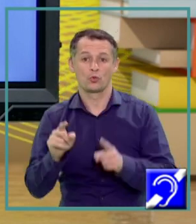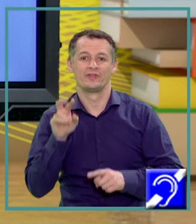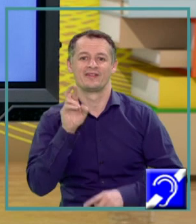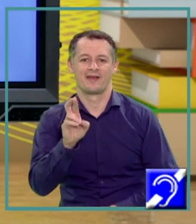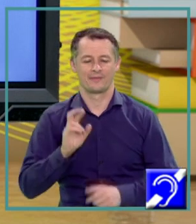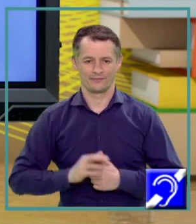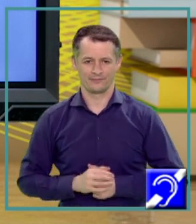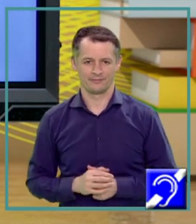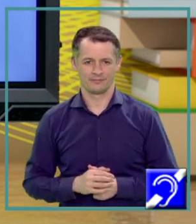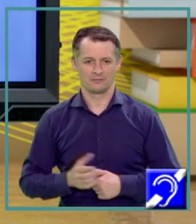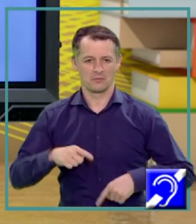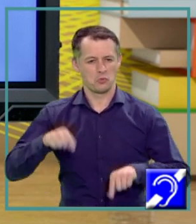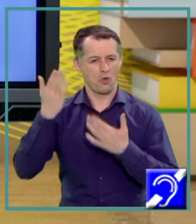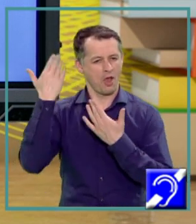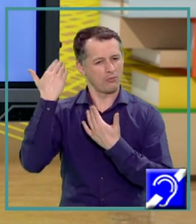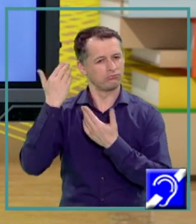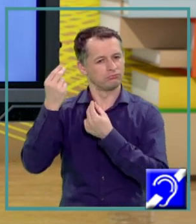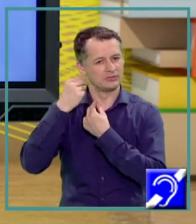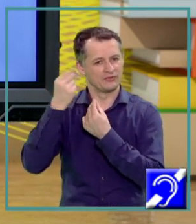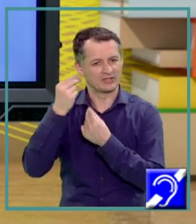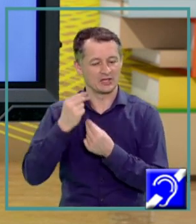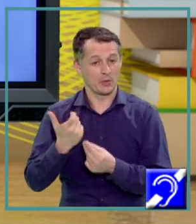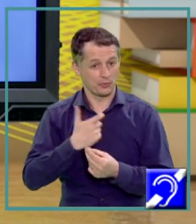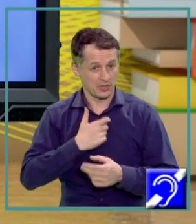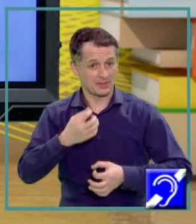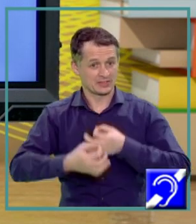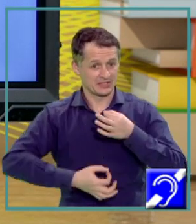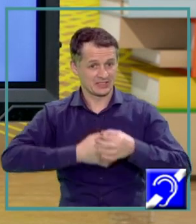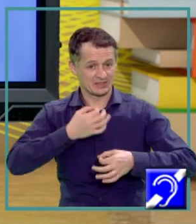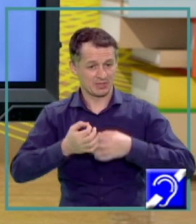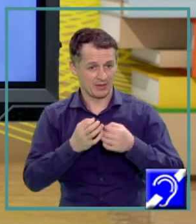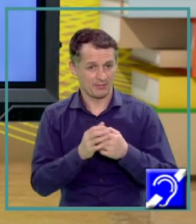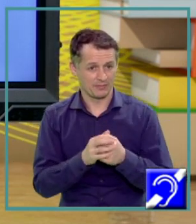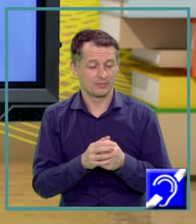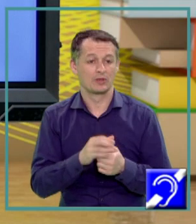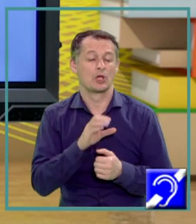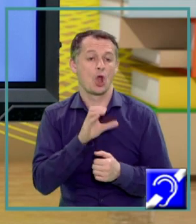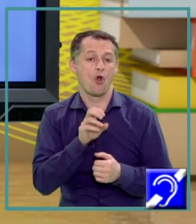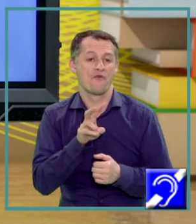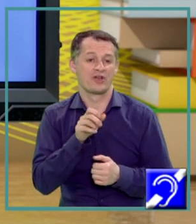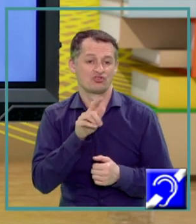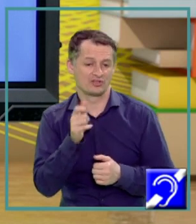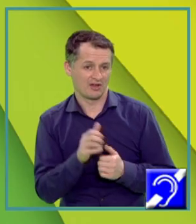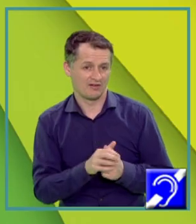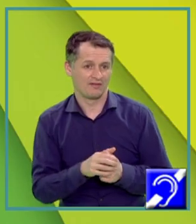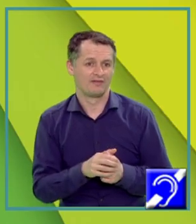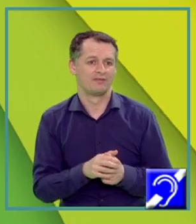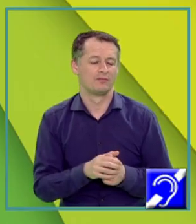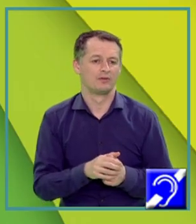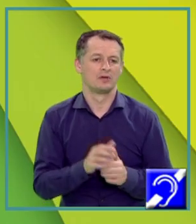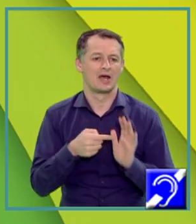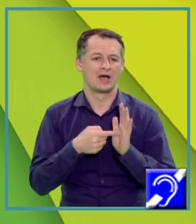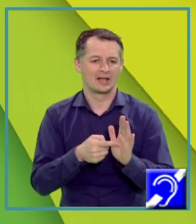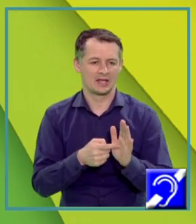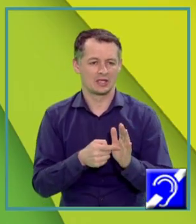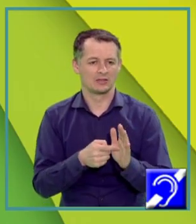Am învățat că putem exprima convergența unei lentile în funcție de distanța focală F Indicele